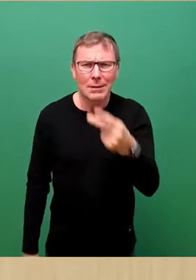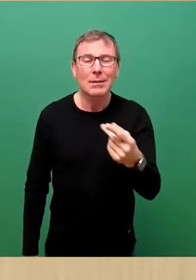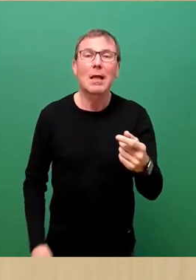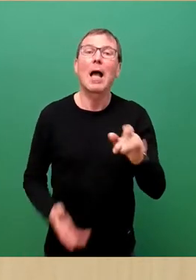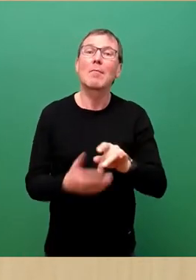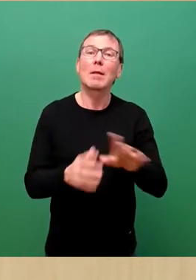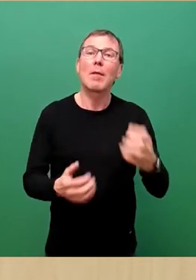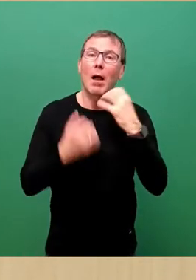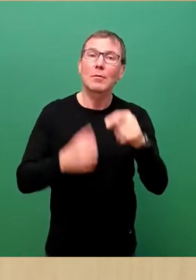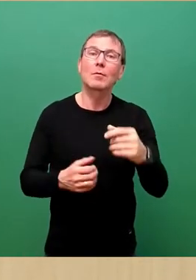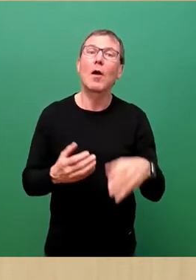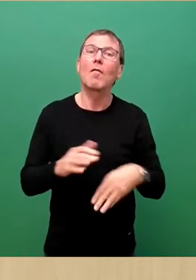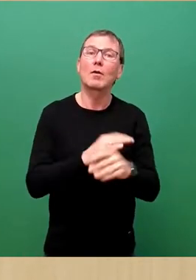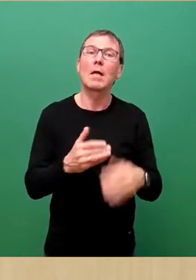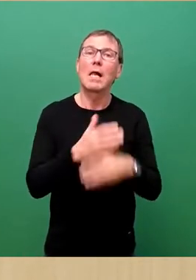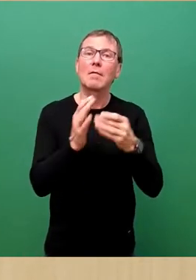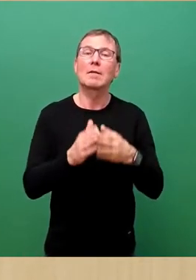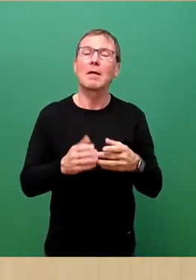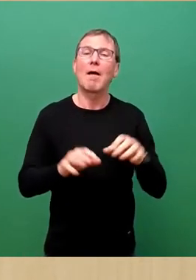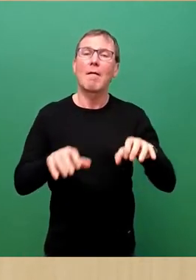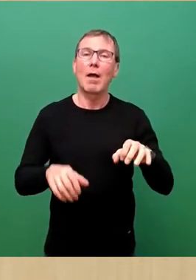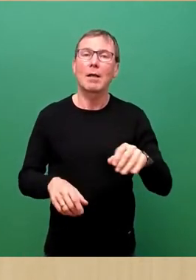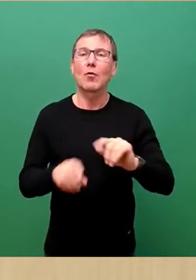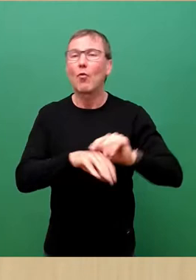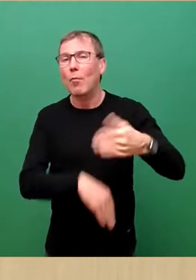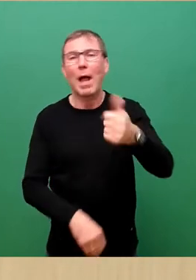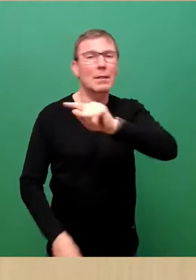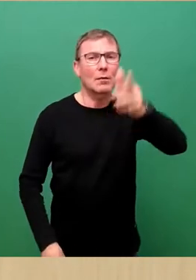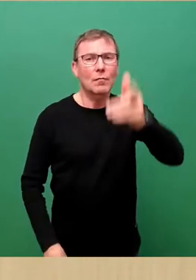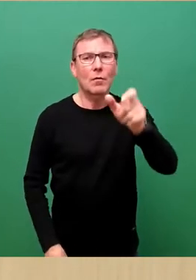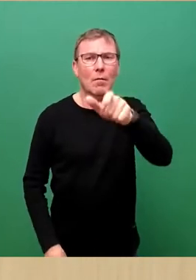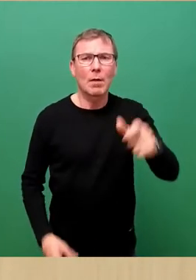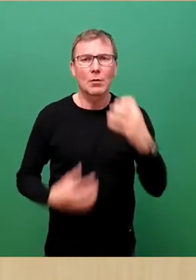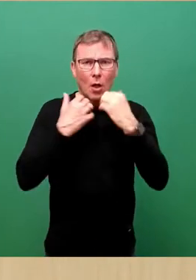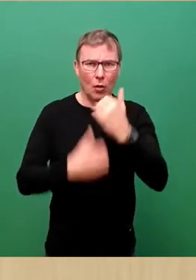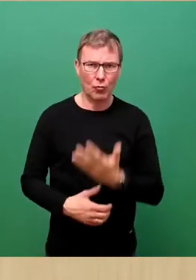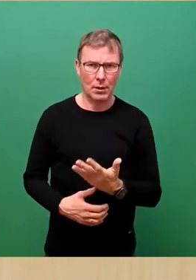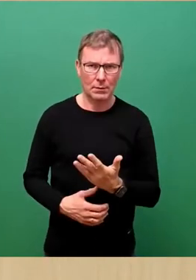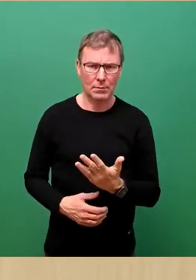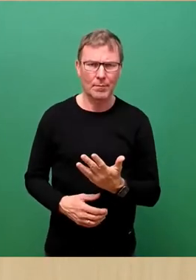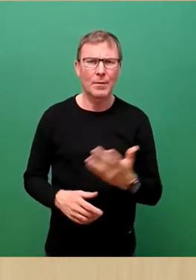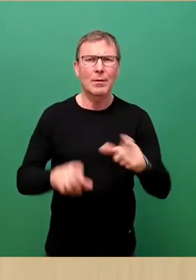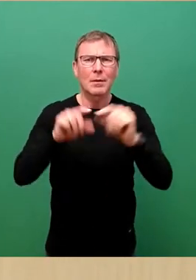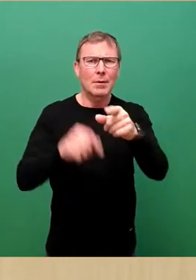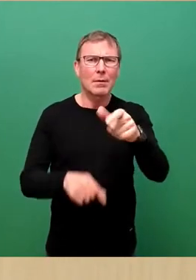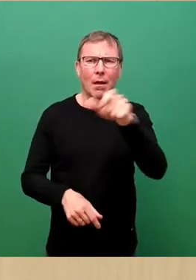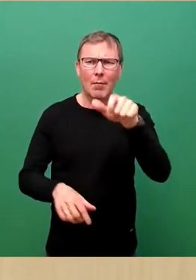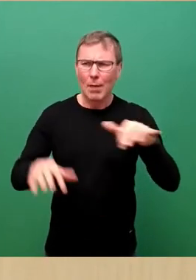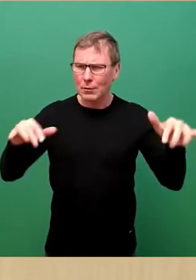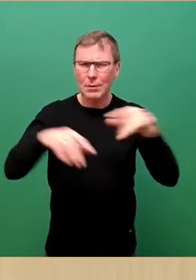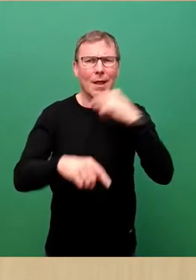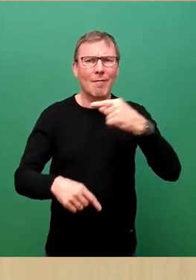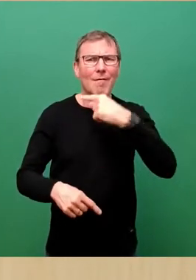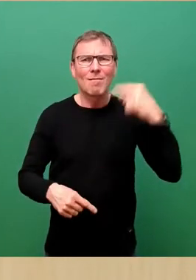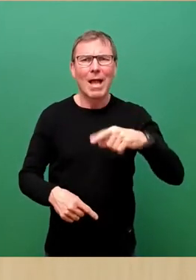des Flüchtlingshilfswerkes über 1.500 Menschen und die Bilder der umherörenden Menschen zwischen Weißrussland,